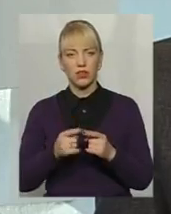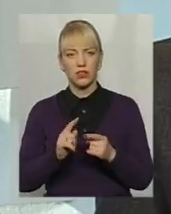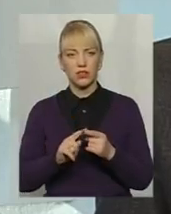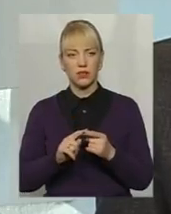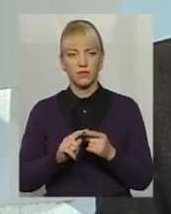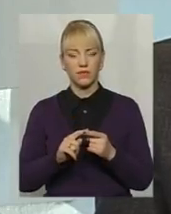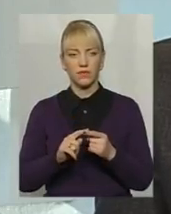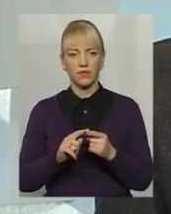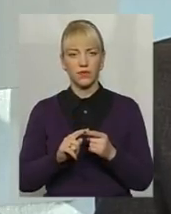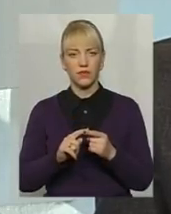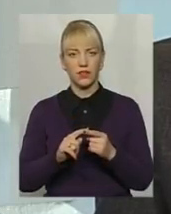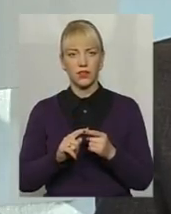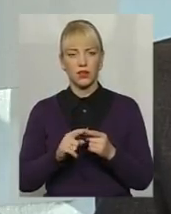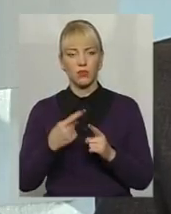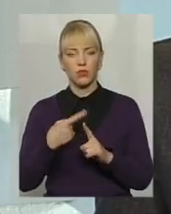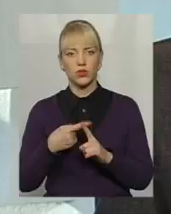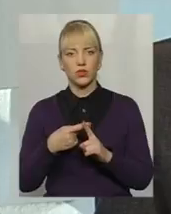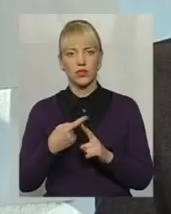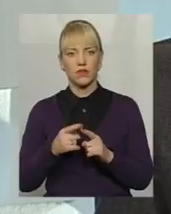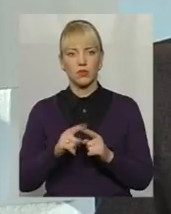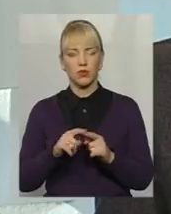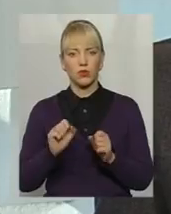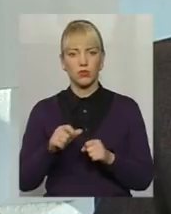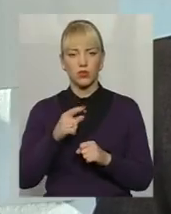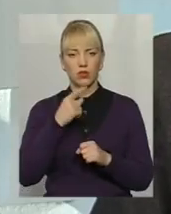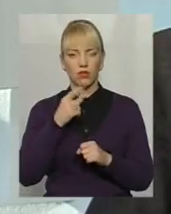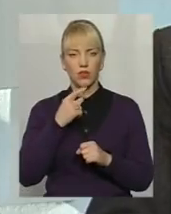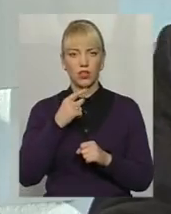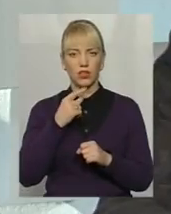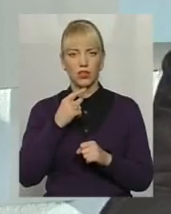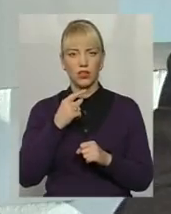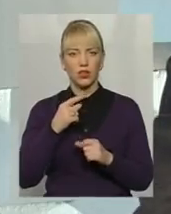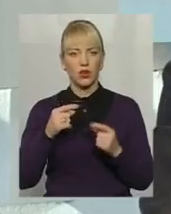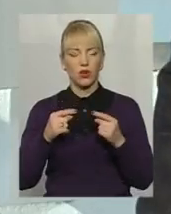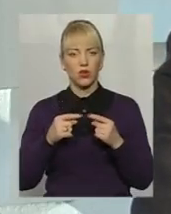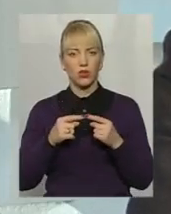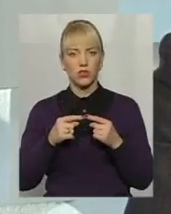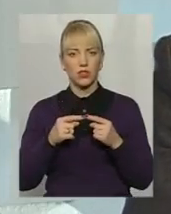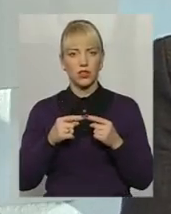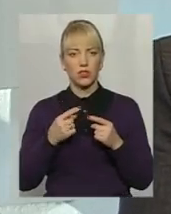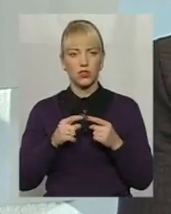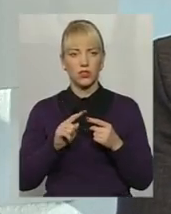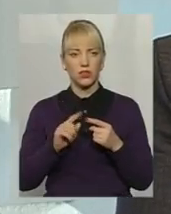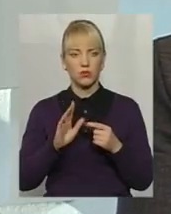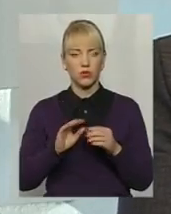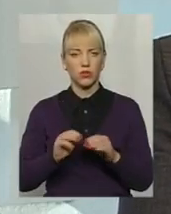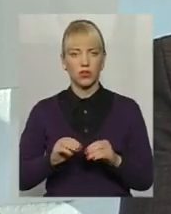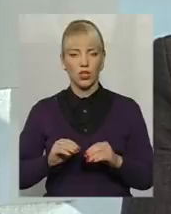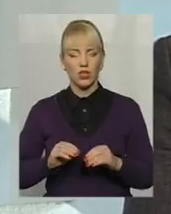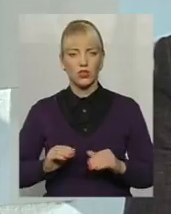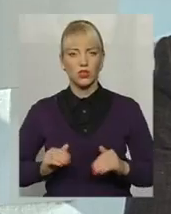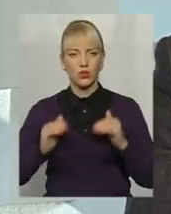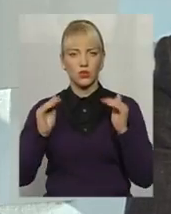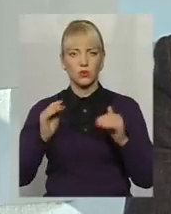дуже позитивний, якраз тут ще про нього можна говорити однозначно, що все-таки зростуть більші зарплати